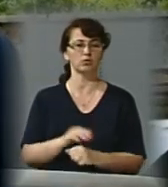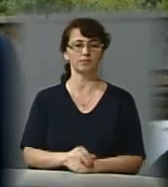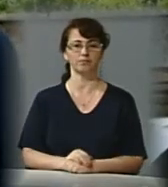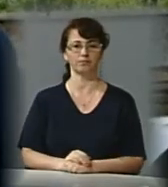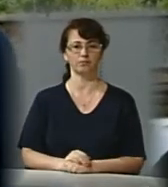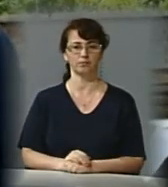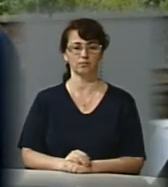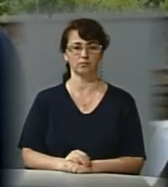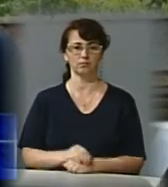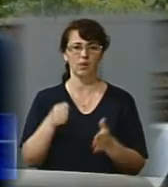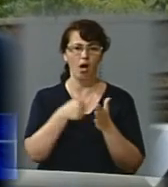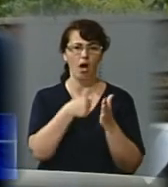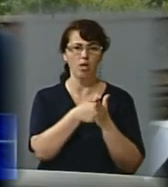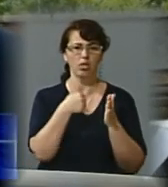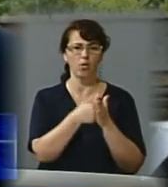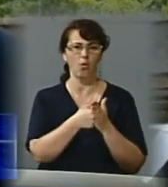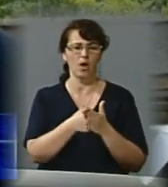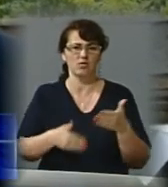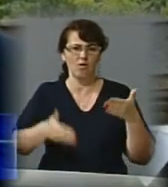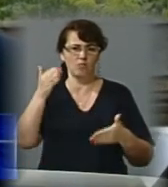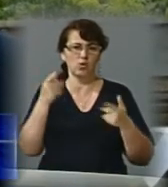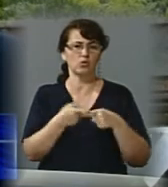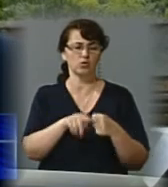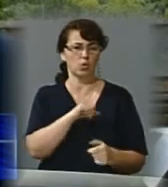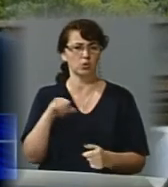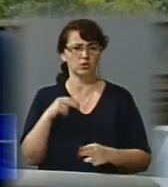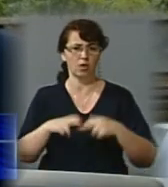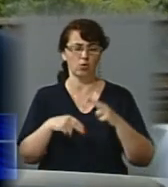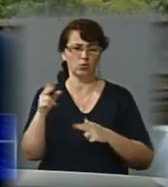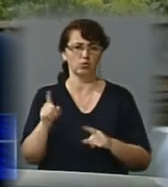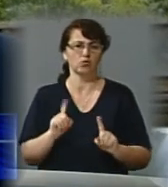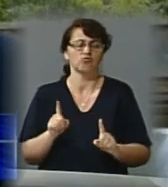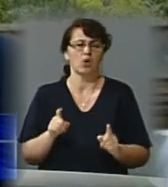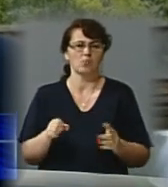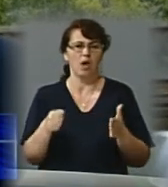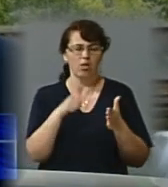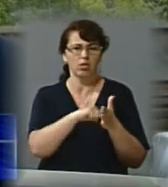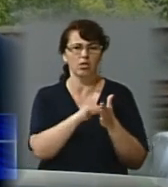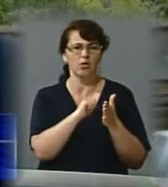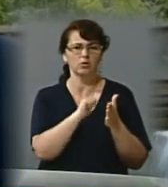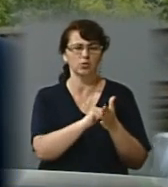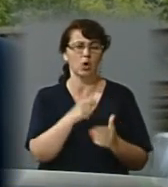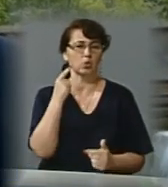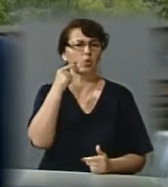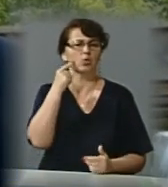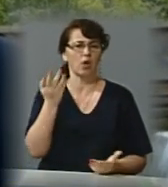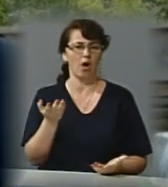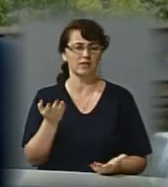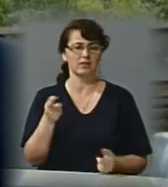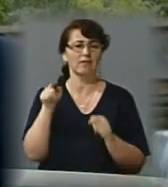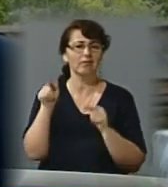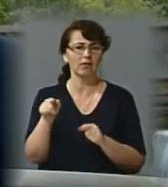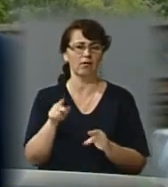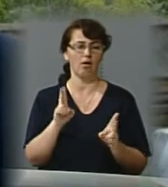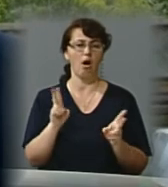Стукати в мури цього самобуду, щоби можливо достукатись до совісті тих,